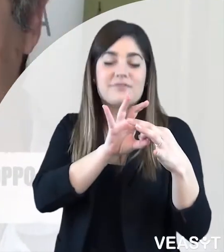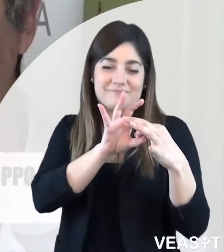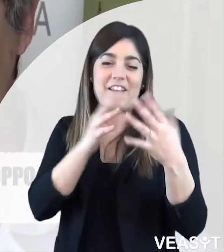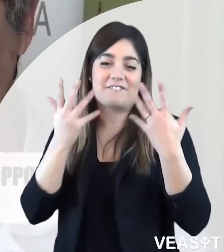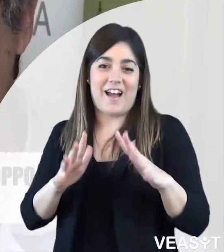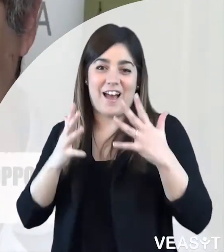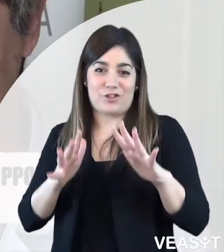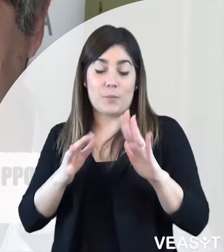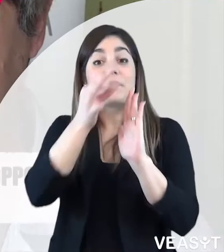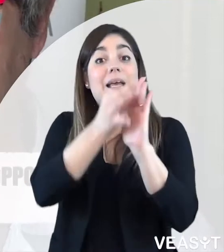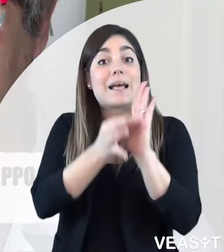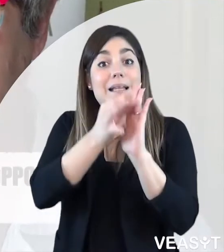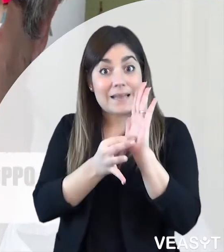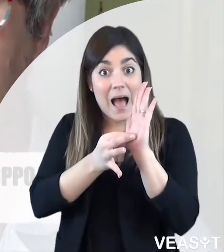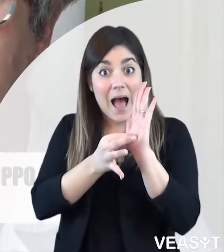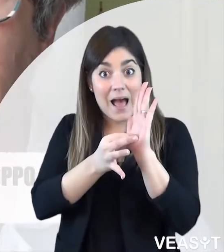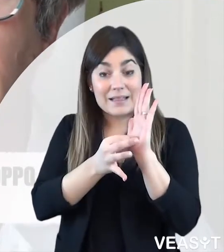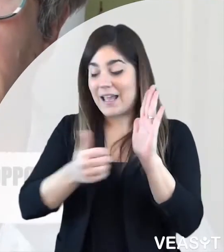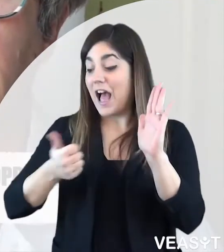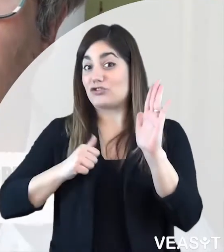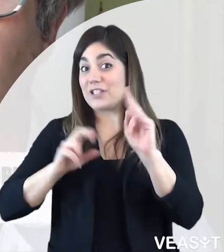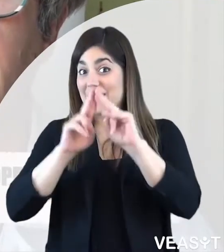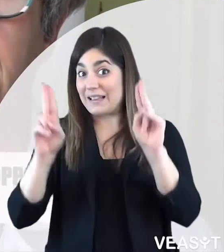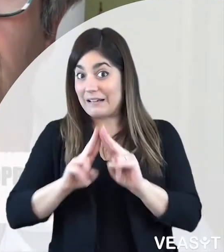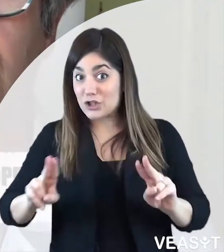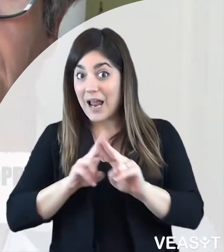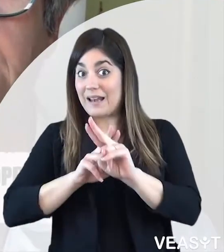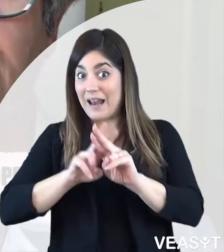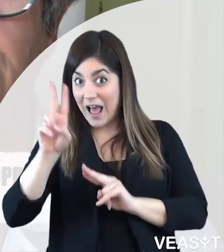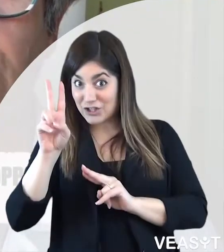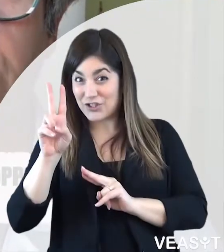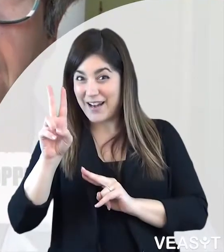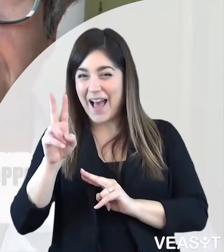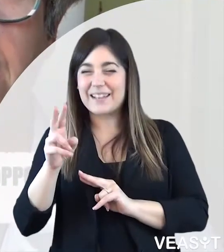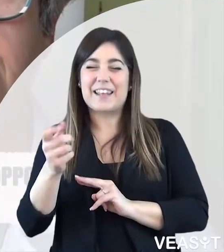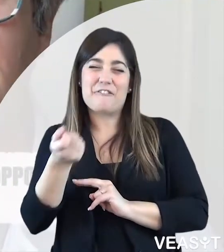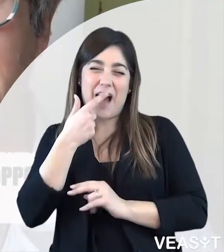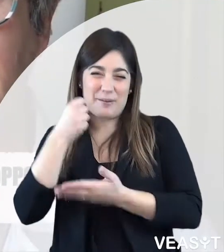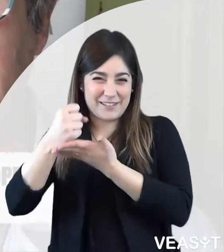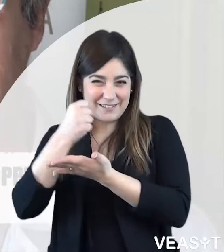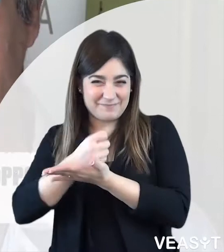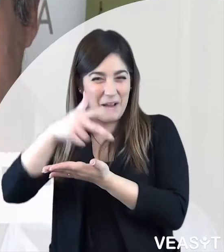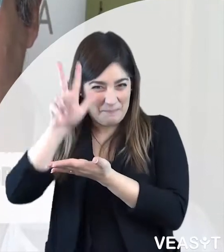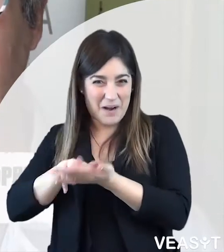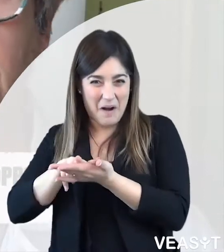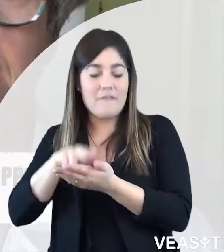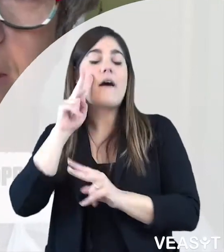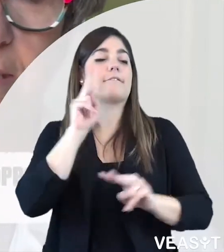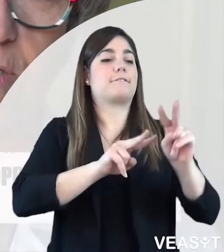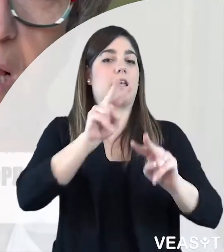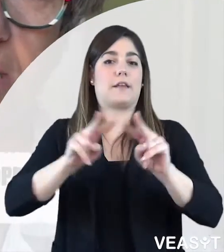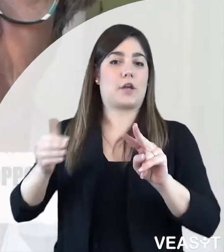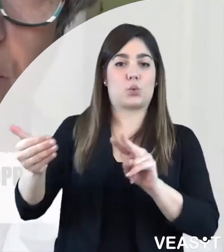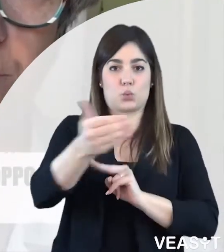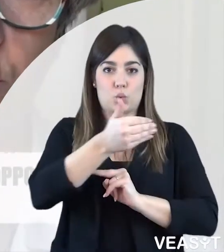sicurezza del vaccino previste per la legge. Tutti i dati sono stati poi valutati dalle agenzie internazionali e